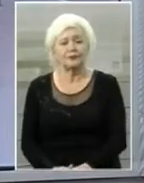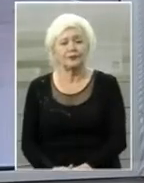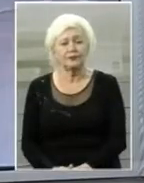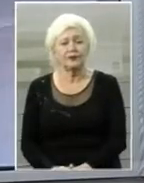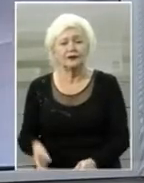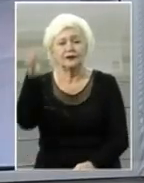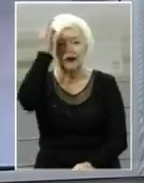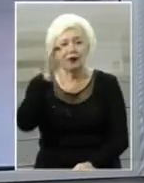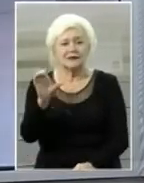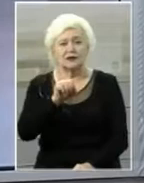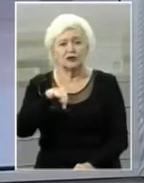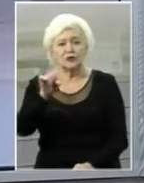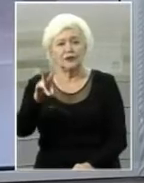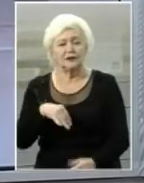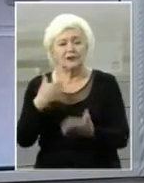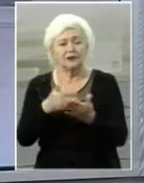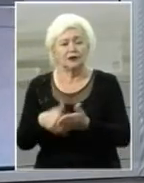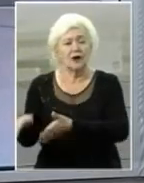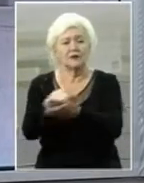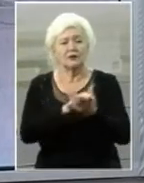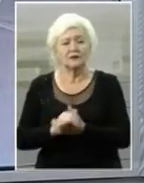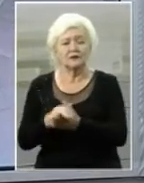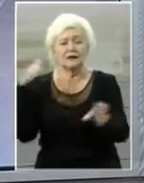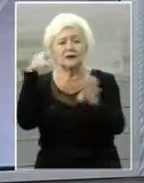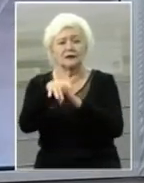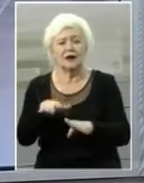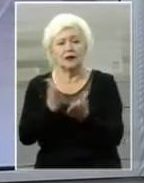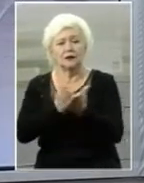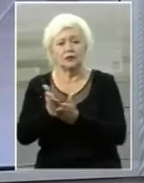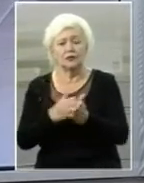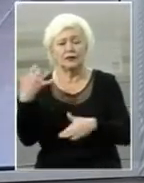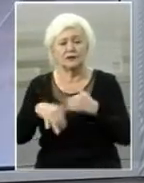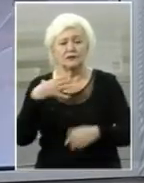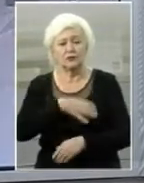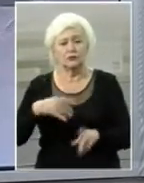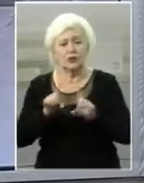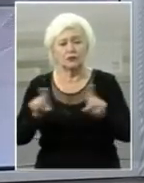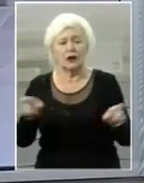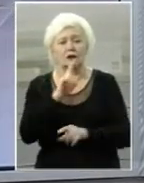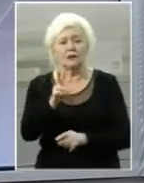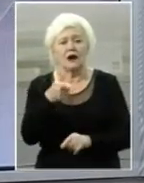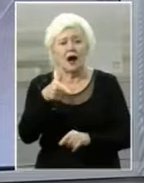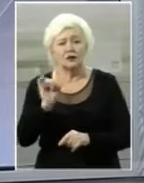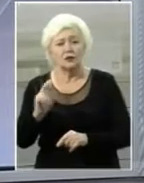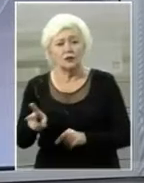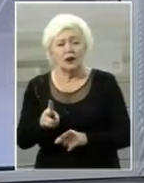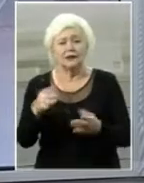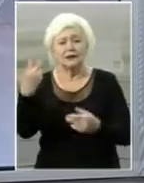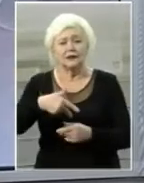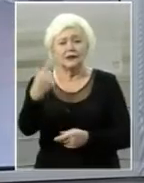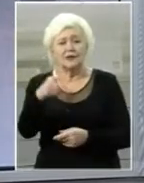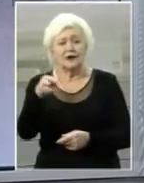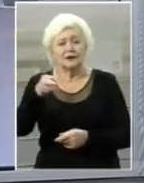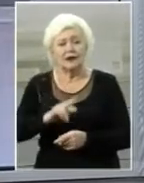Нагадаємо, Сергія Торбіна підозрюють в організації нападу на чиновницю Херсонського міського конкому Катерину Гандзюк. 31 липня